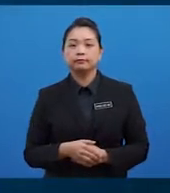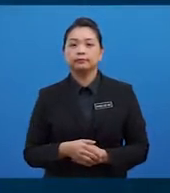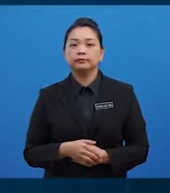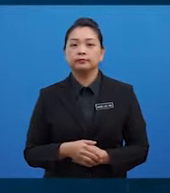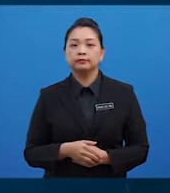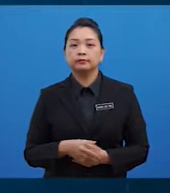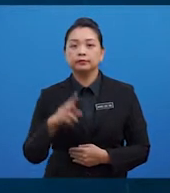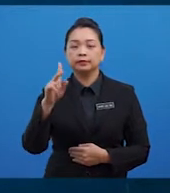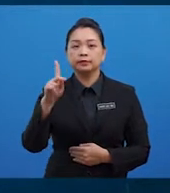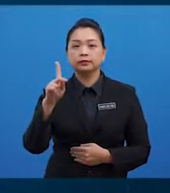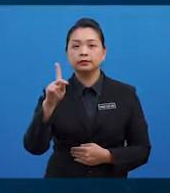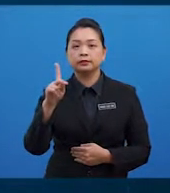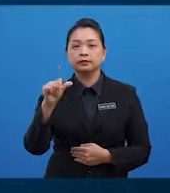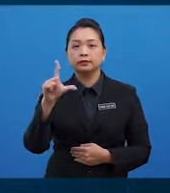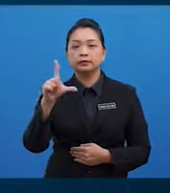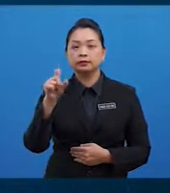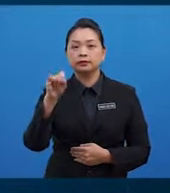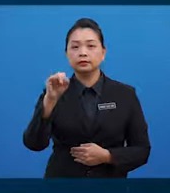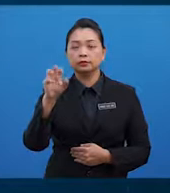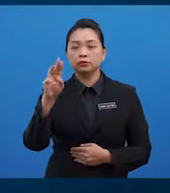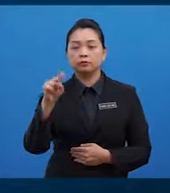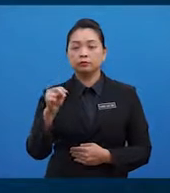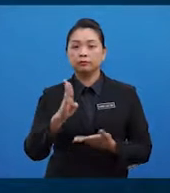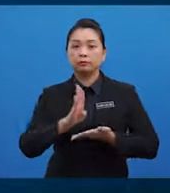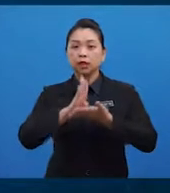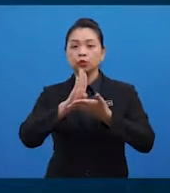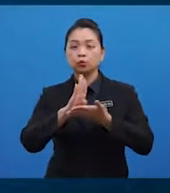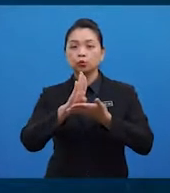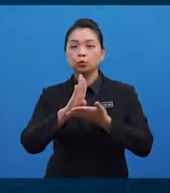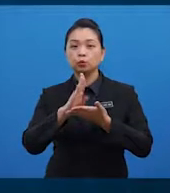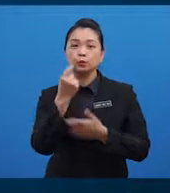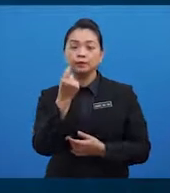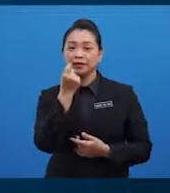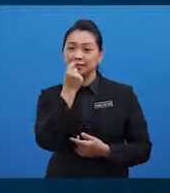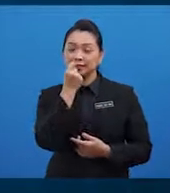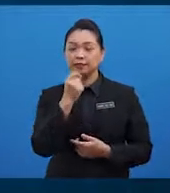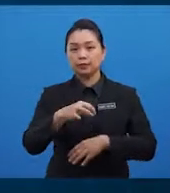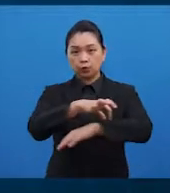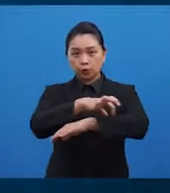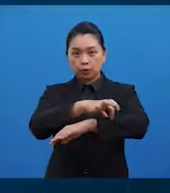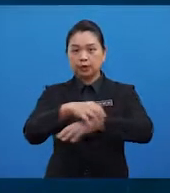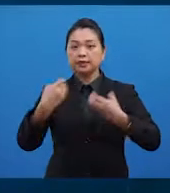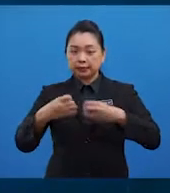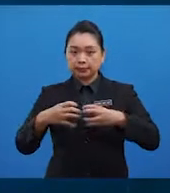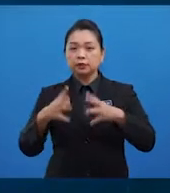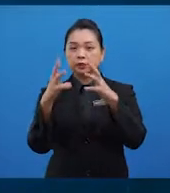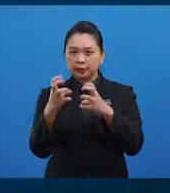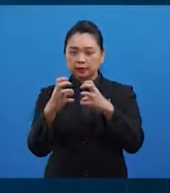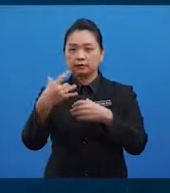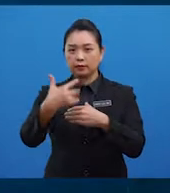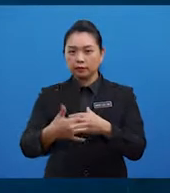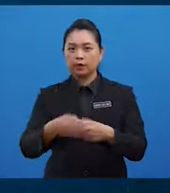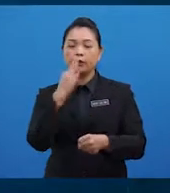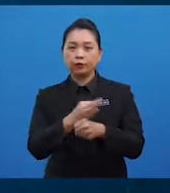membantu pertumbuhan tulang dan gigi. mempercepatkan pembekuan darah serta fungsi